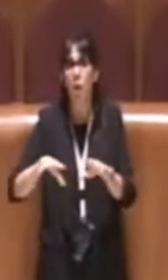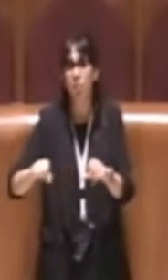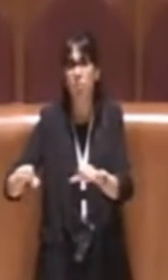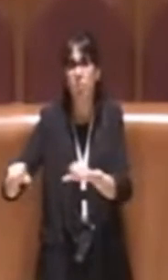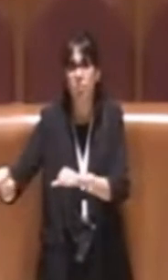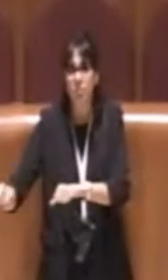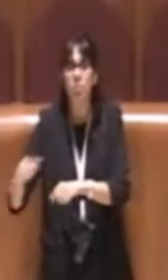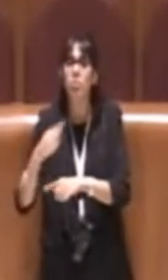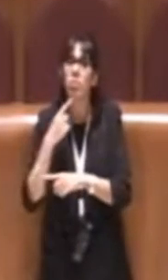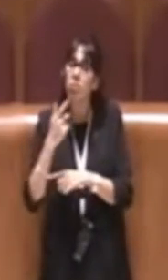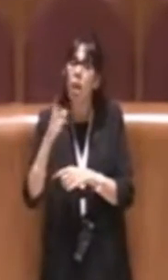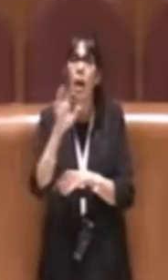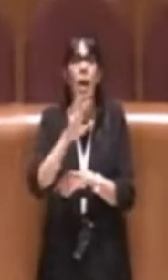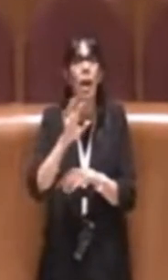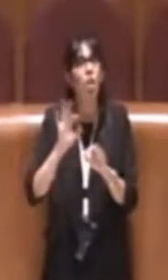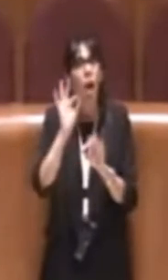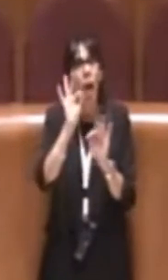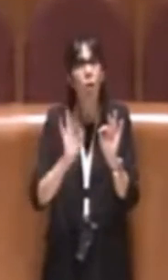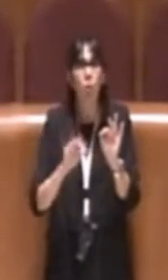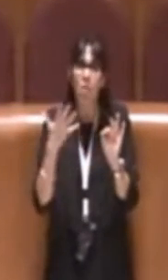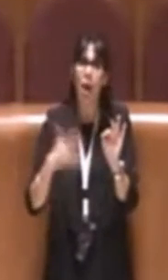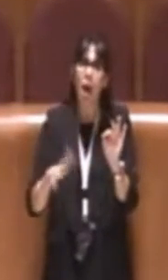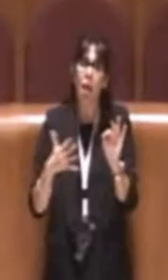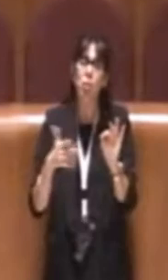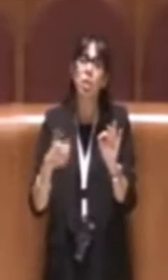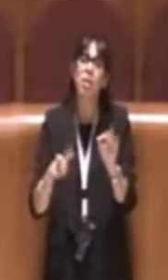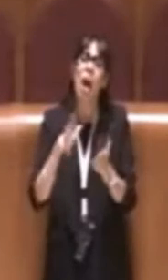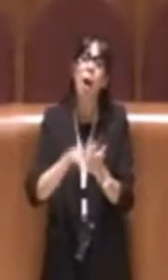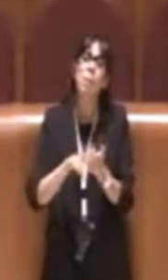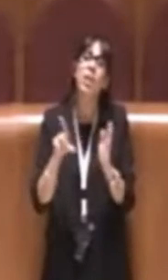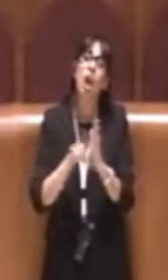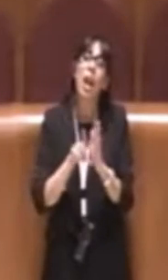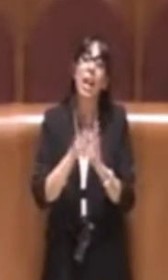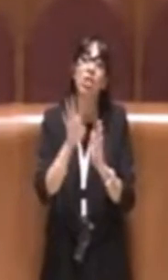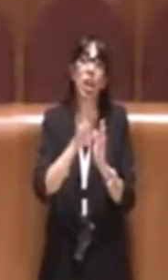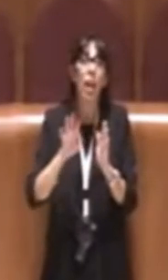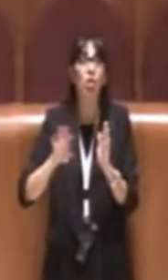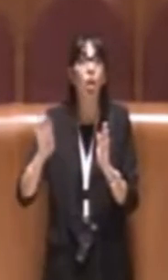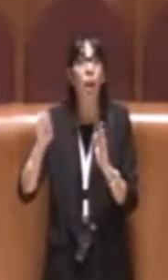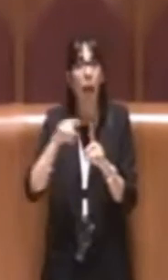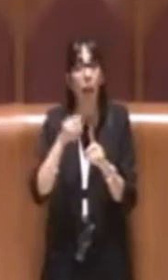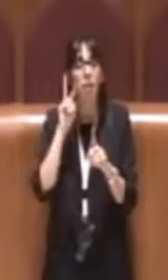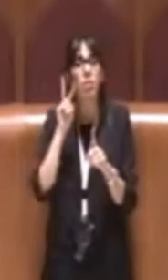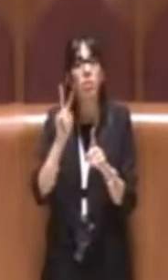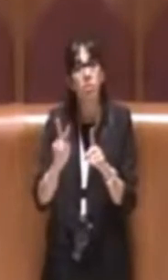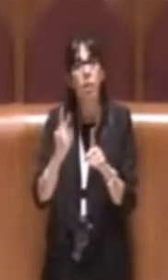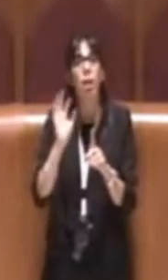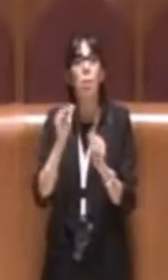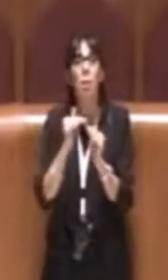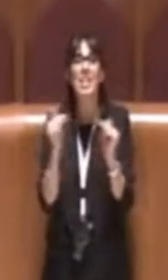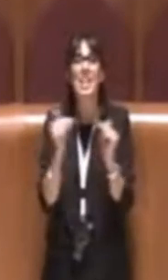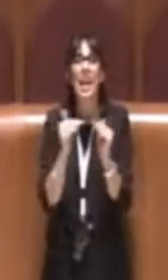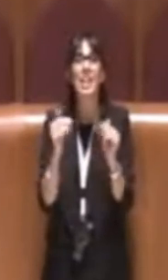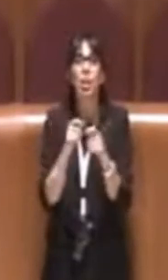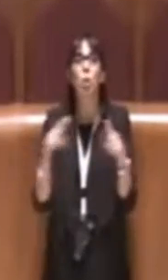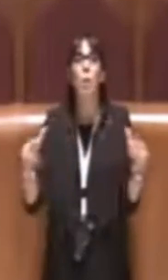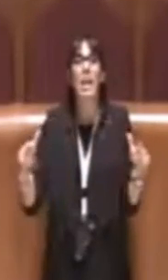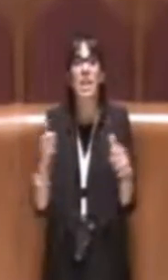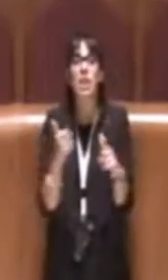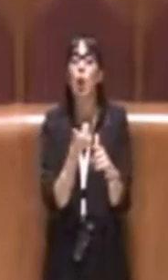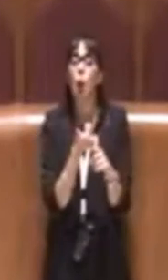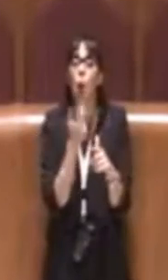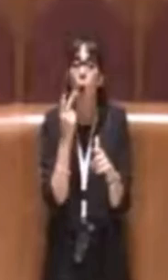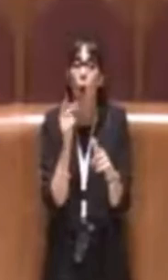state approvate delle leggi regionali che non individuano più lo standard urbanistico in quantità quindi